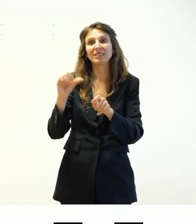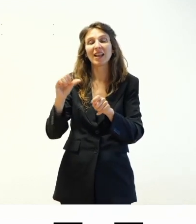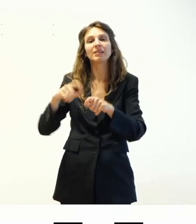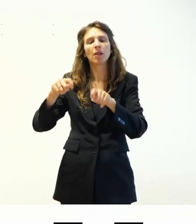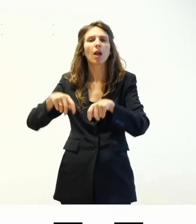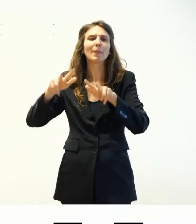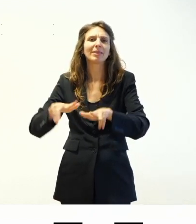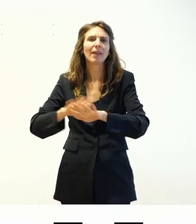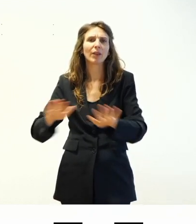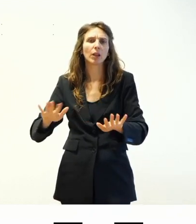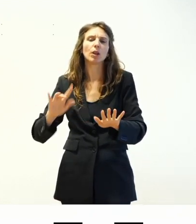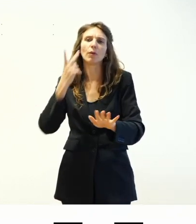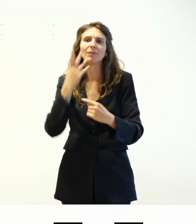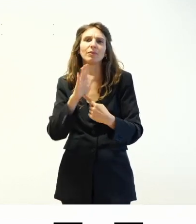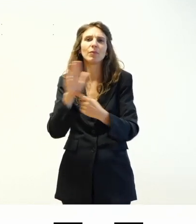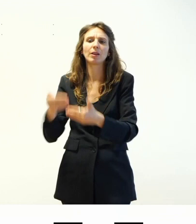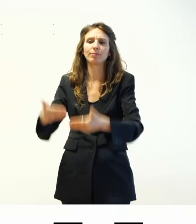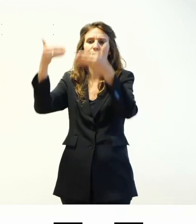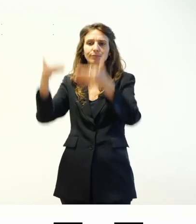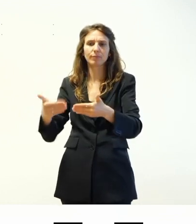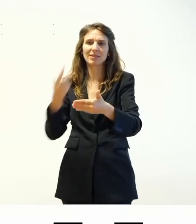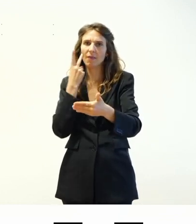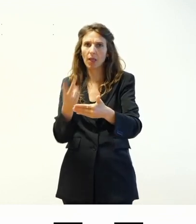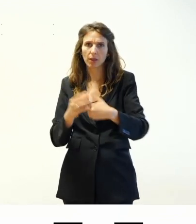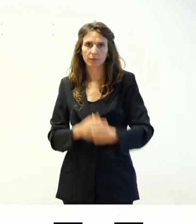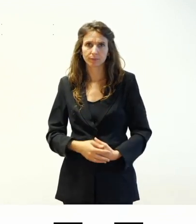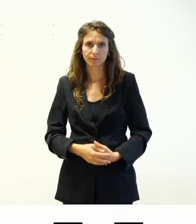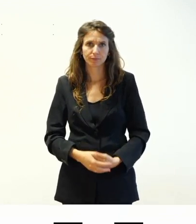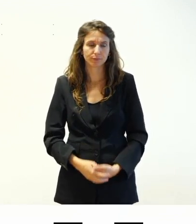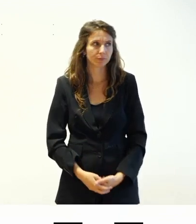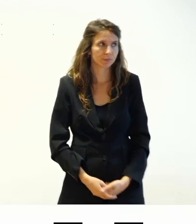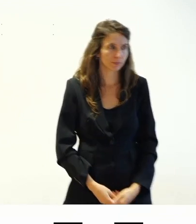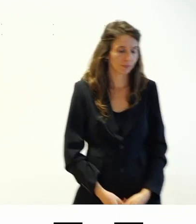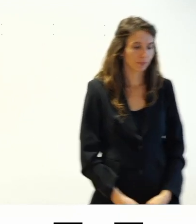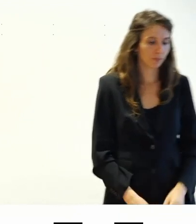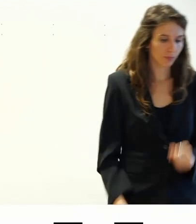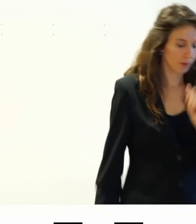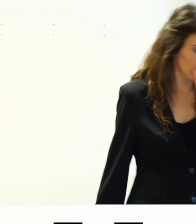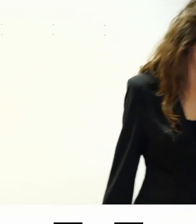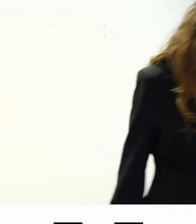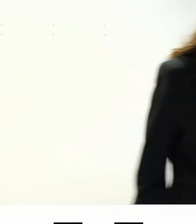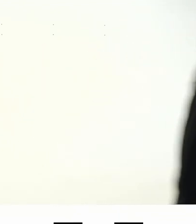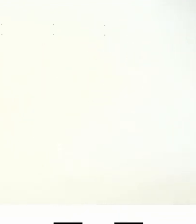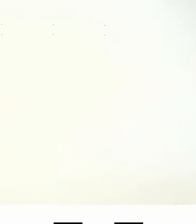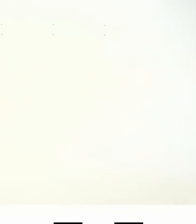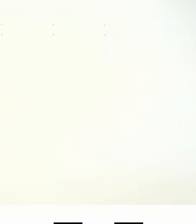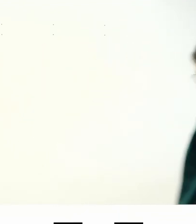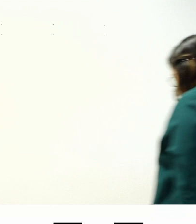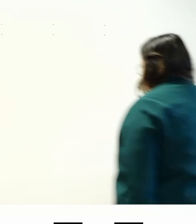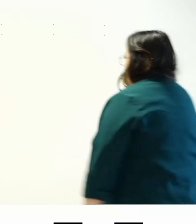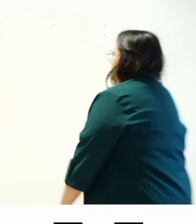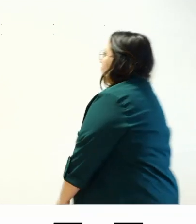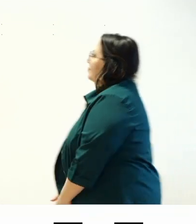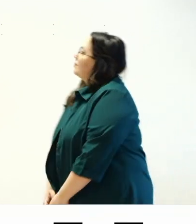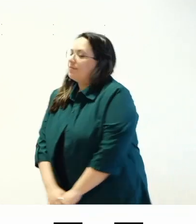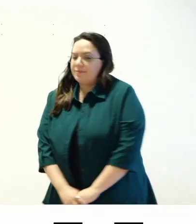mostrato nel front end che viene utilizzato nel front end e poi è possibile andare a aggiungere il file functions.php e altri